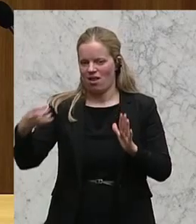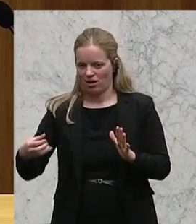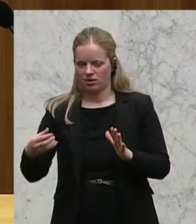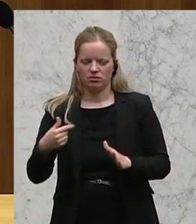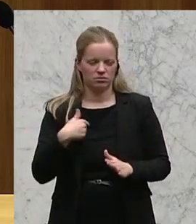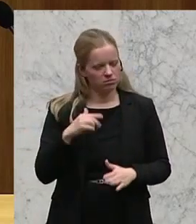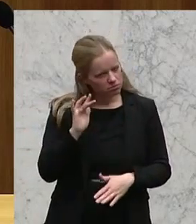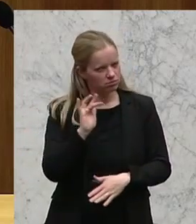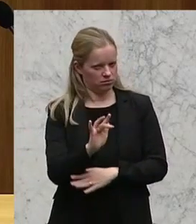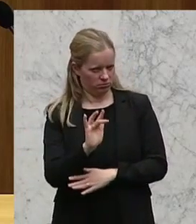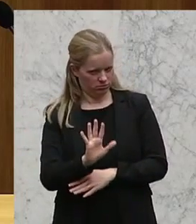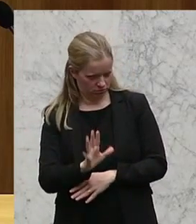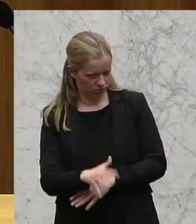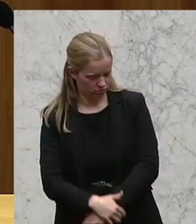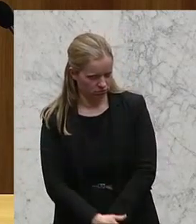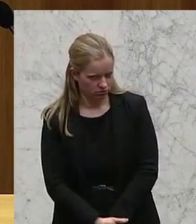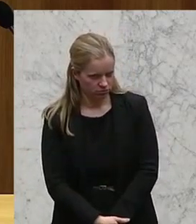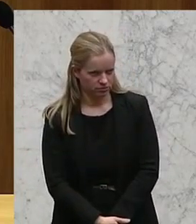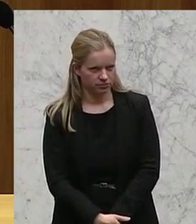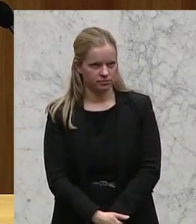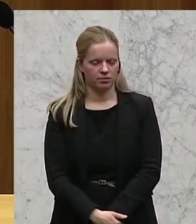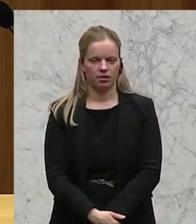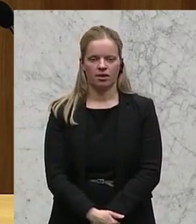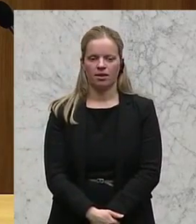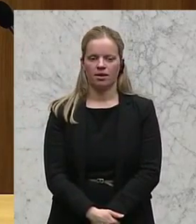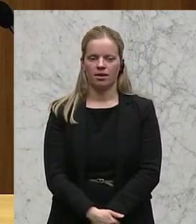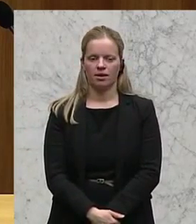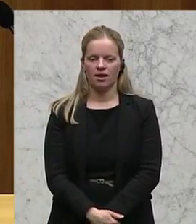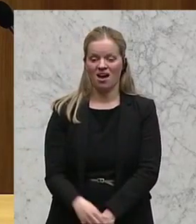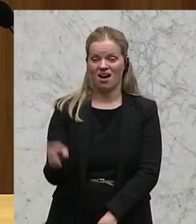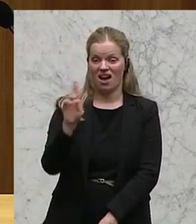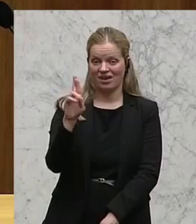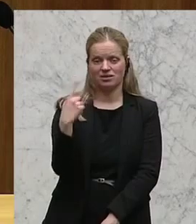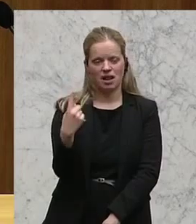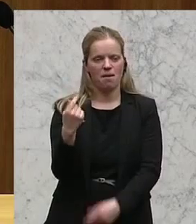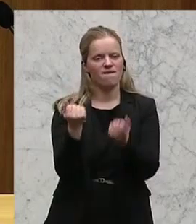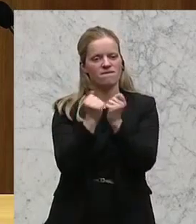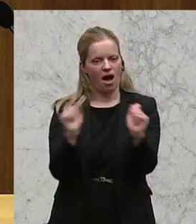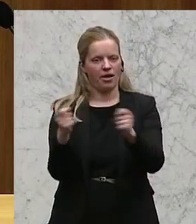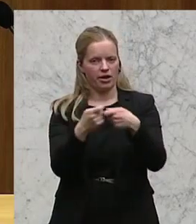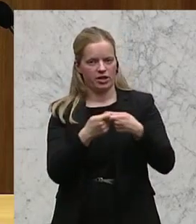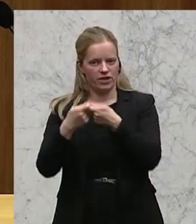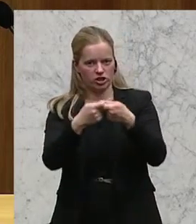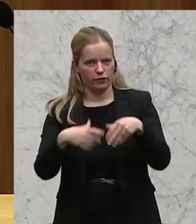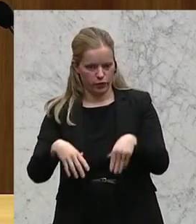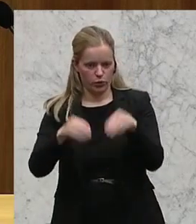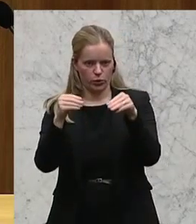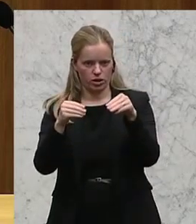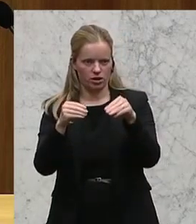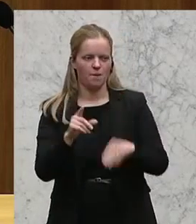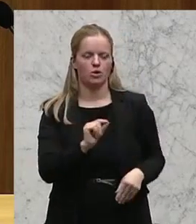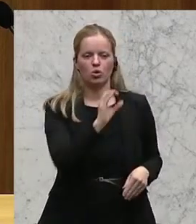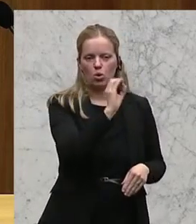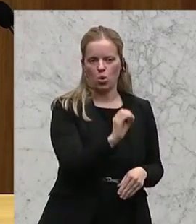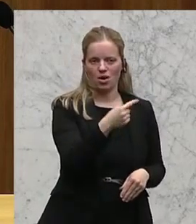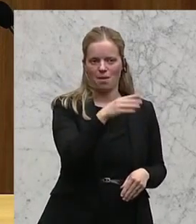kritikwürdig. Reiner hat eine freie Gewerkschaft gegründet, also eine Gewerkschaft außerhalb des ÖGB.